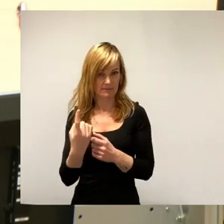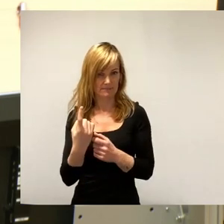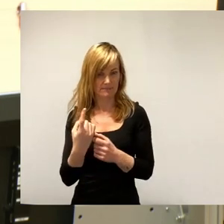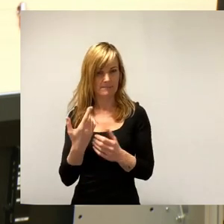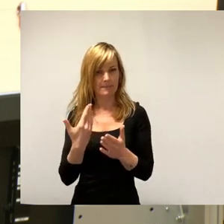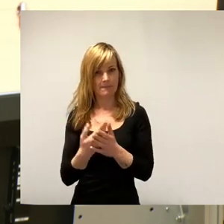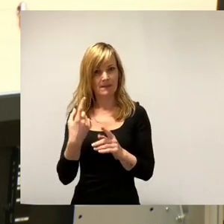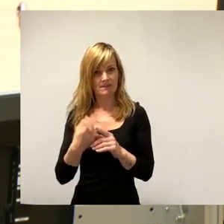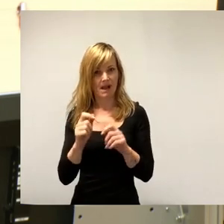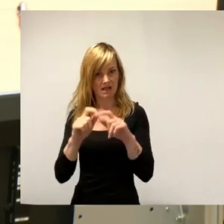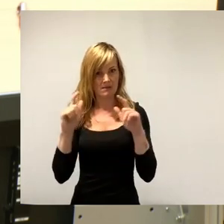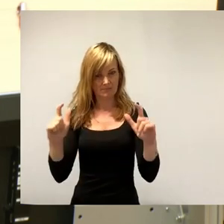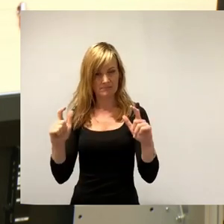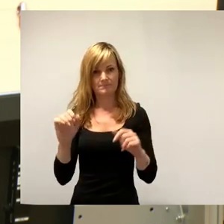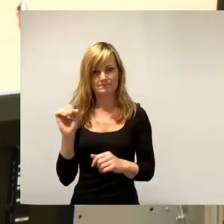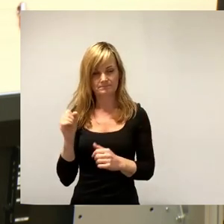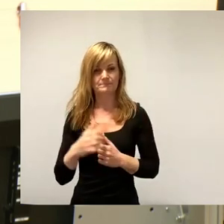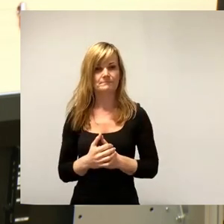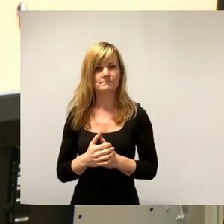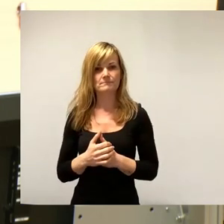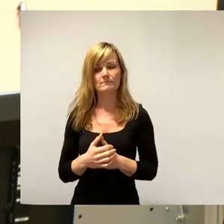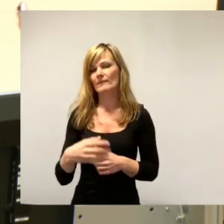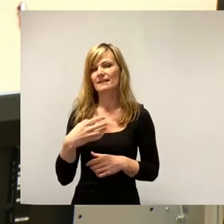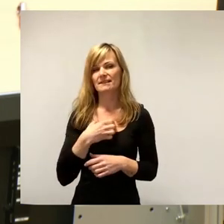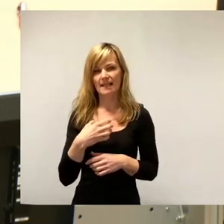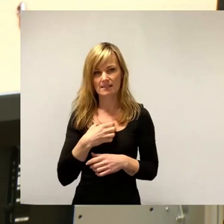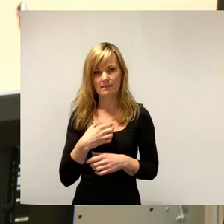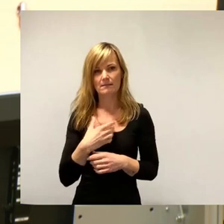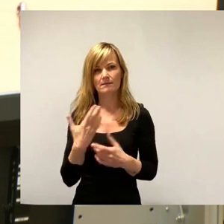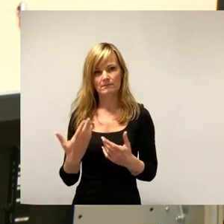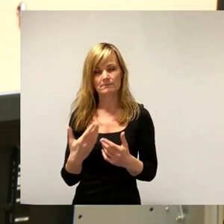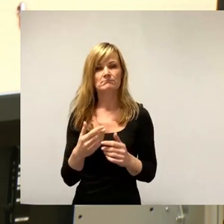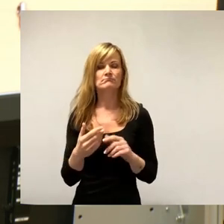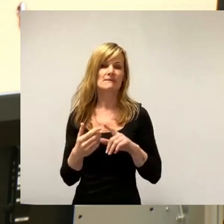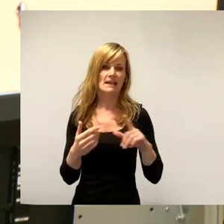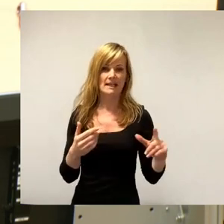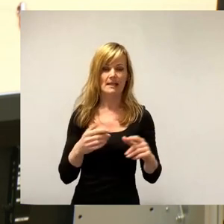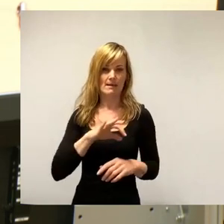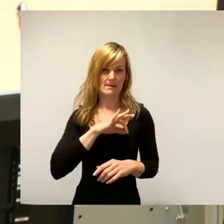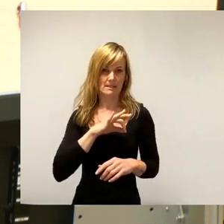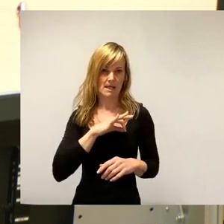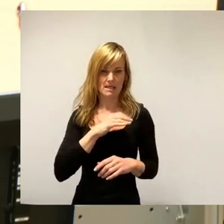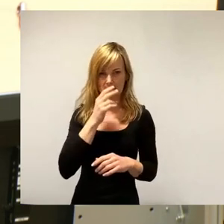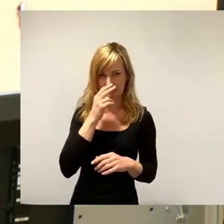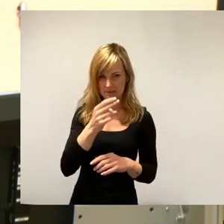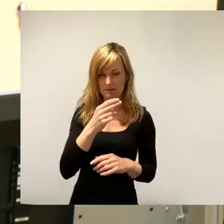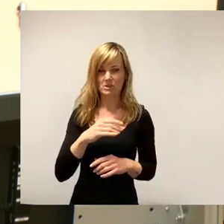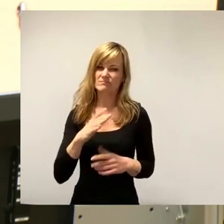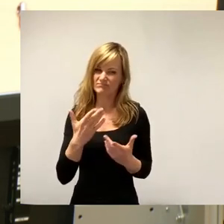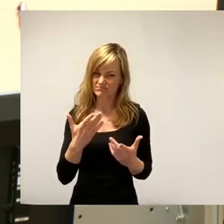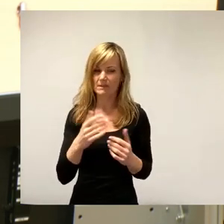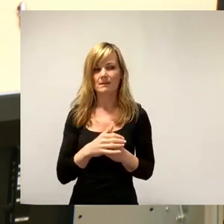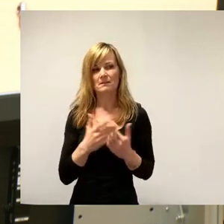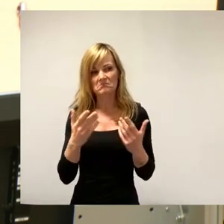lassen. Dresden steht aus linker Sicht vor gewissen Chancen. Ja, möglicherweise gut